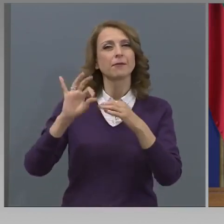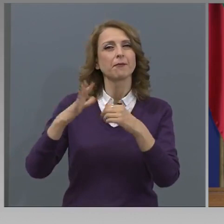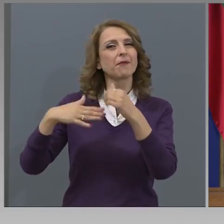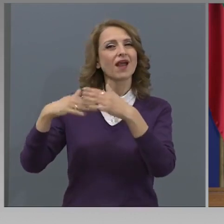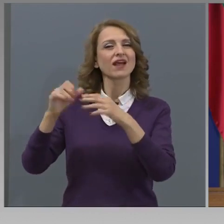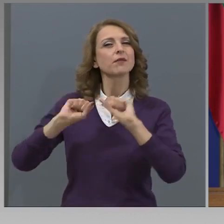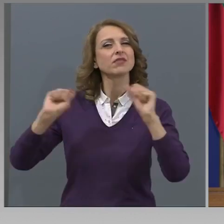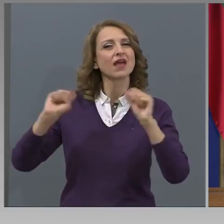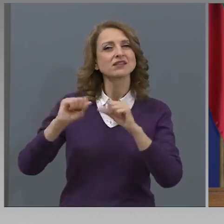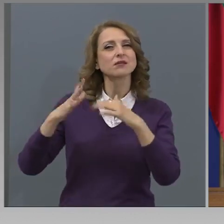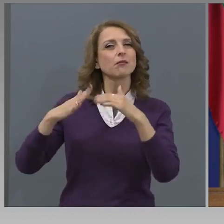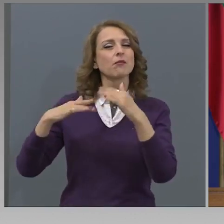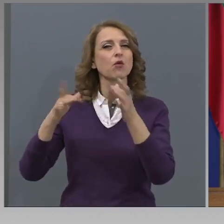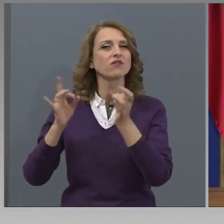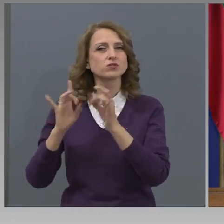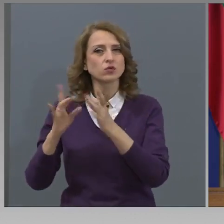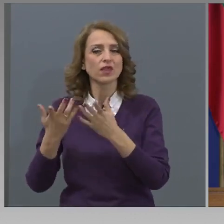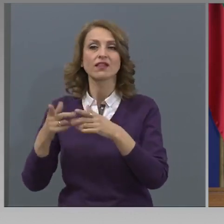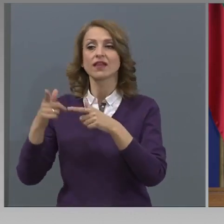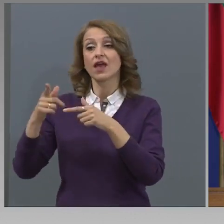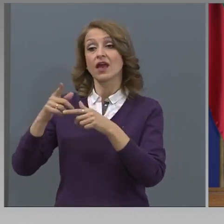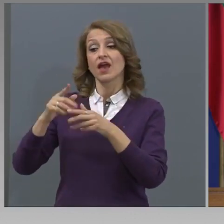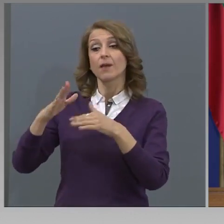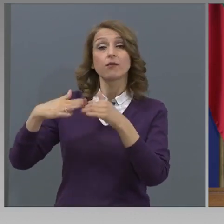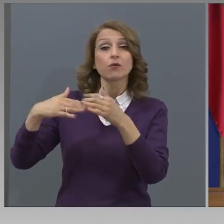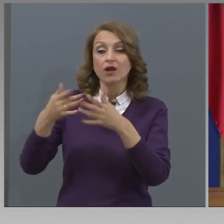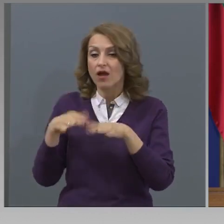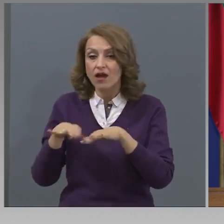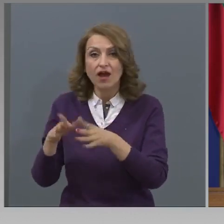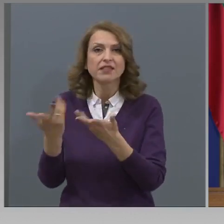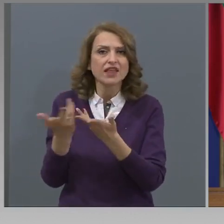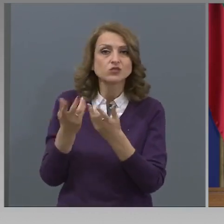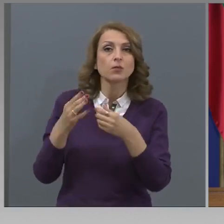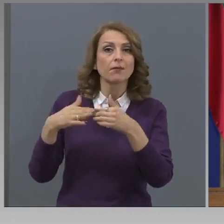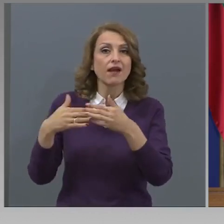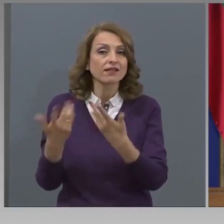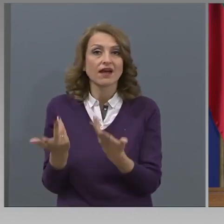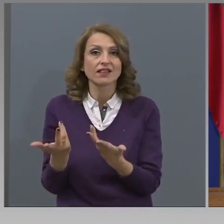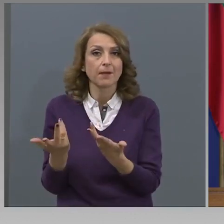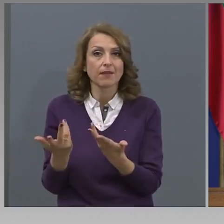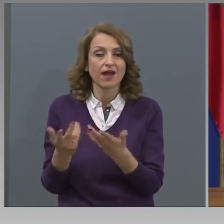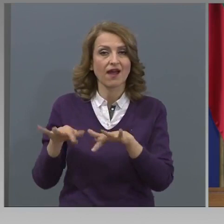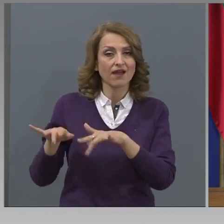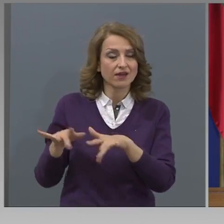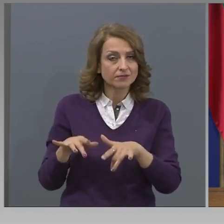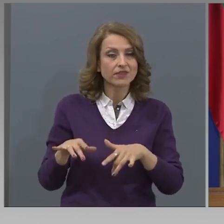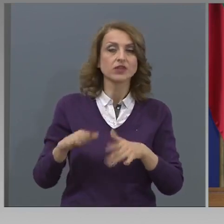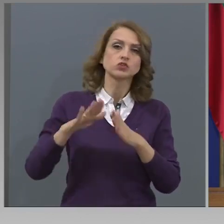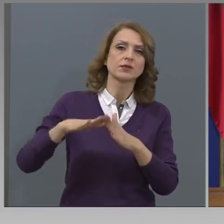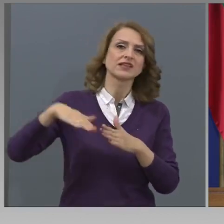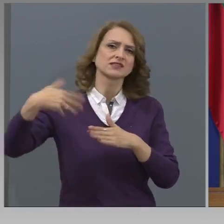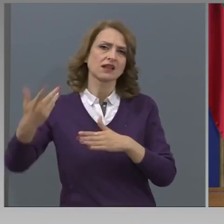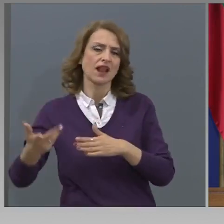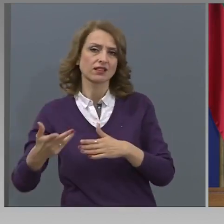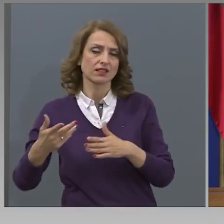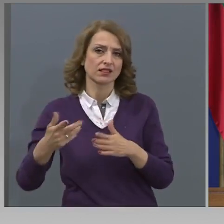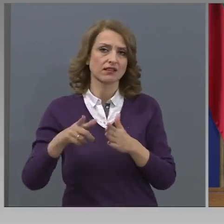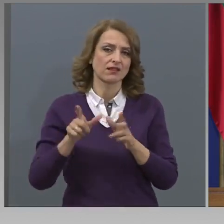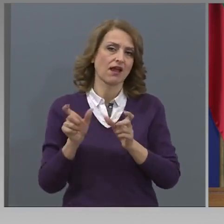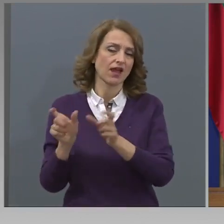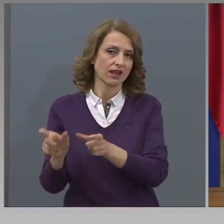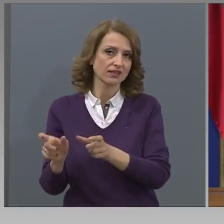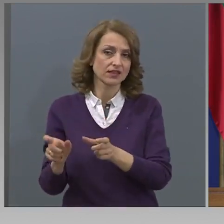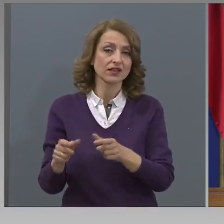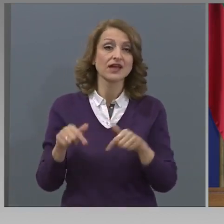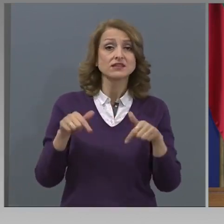обучение ще остане след вдигането на карантината. Казвам част, тъй като всички случаи тази година работим в режим на